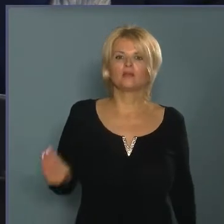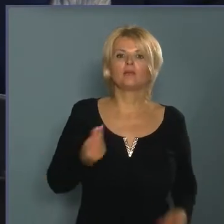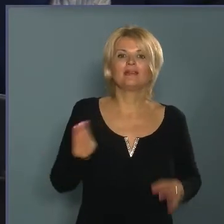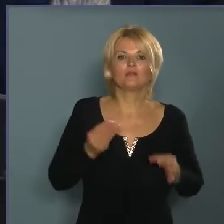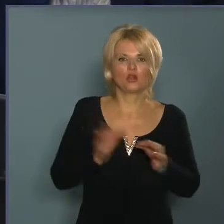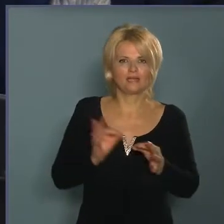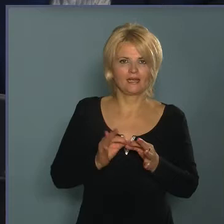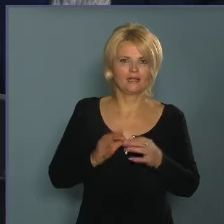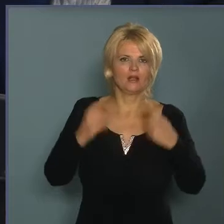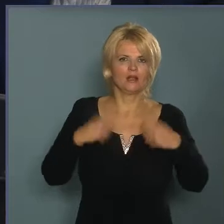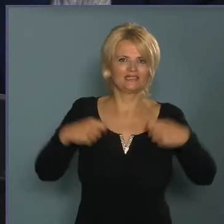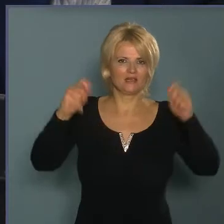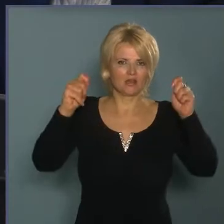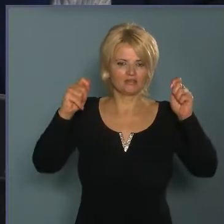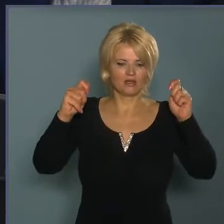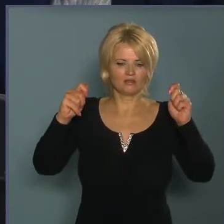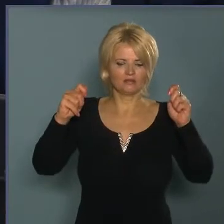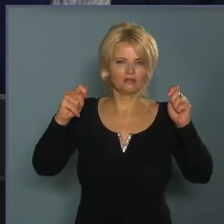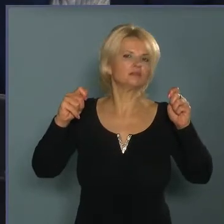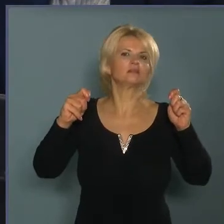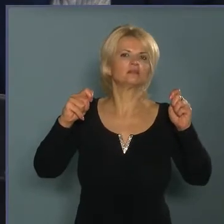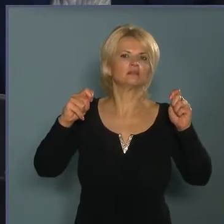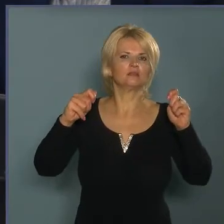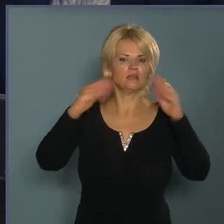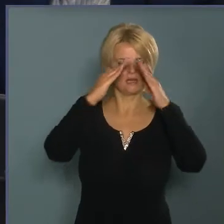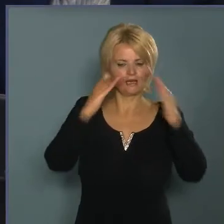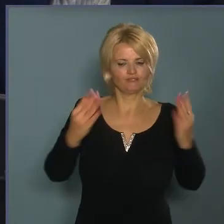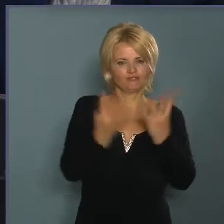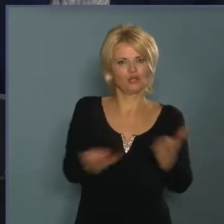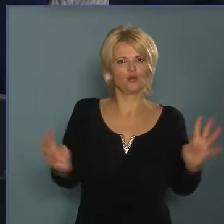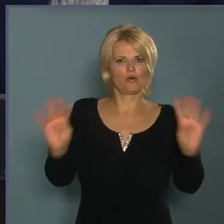az ingatlannak a körbe határolása.